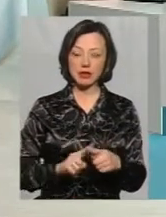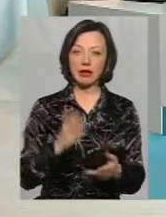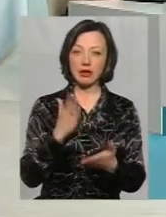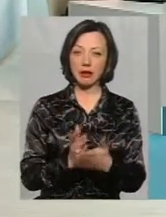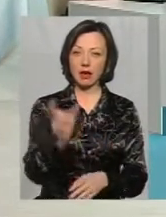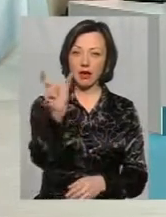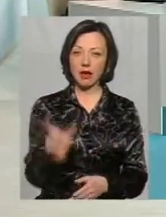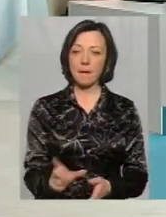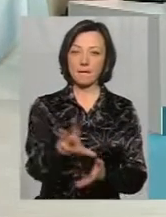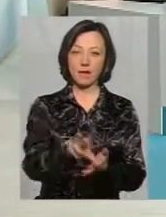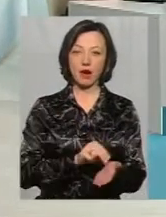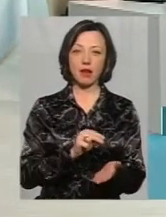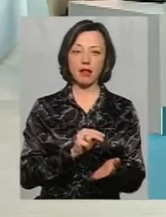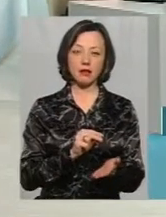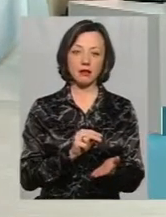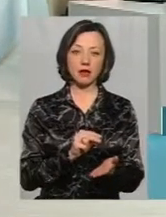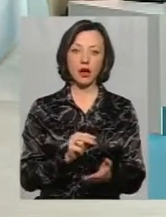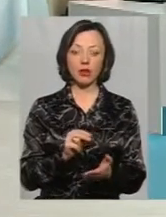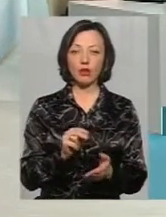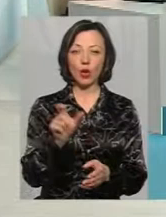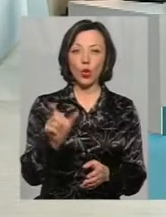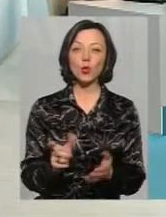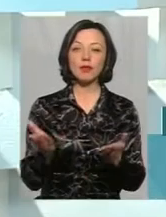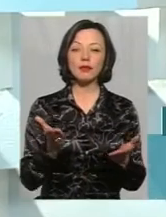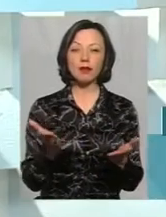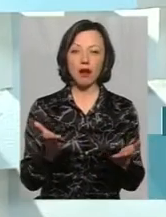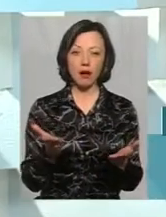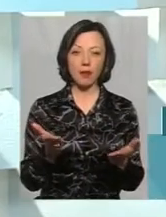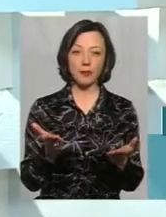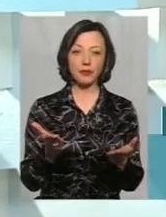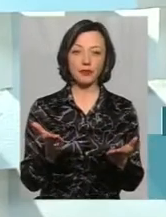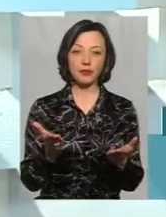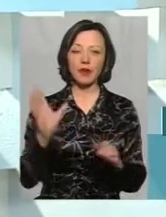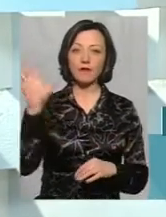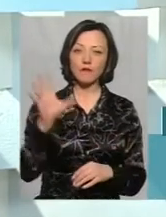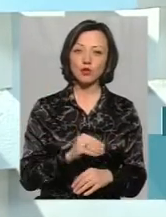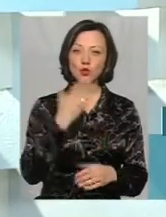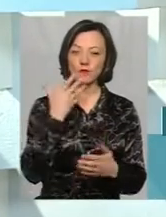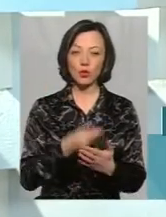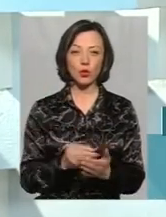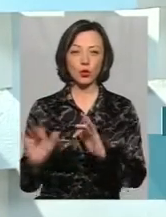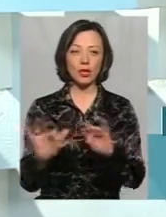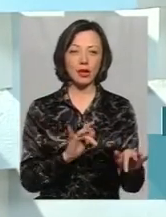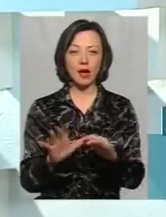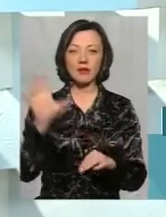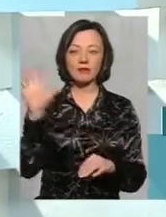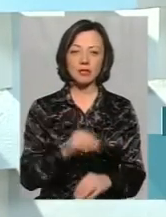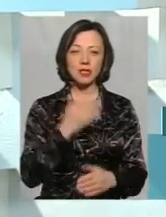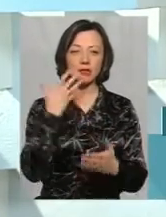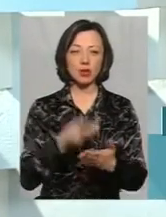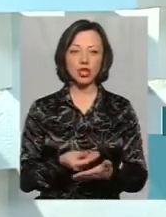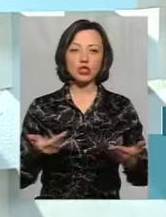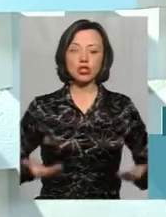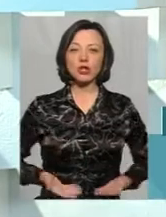приклад людини, яка всю свою діяльність, все своє життя поклала за